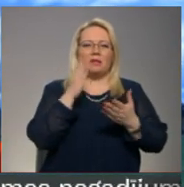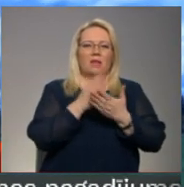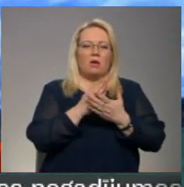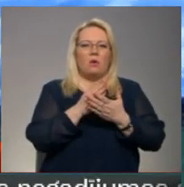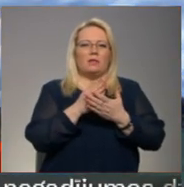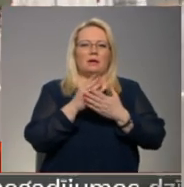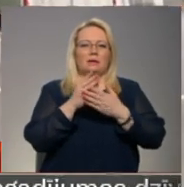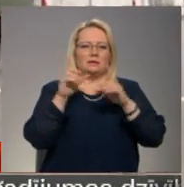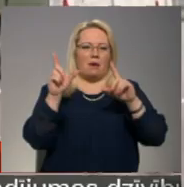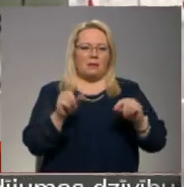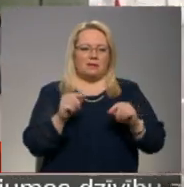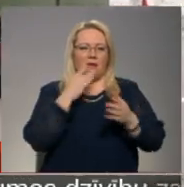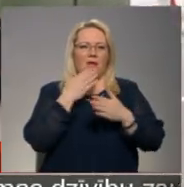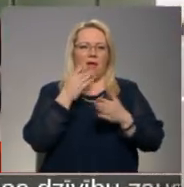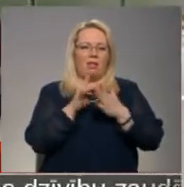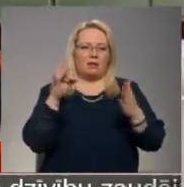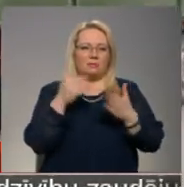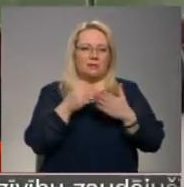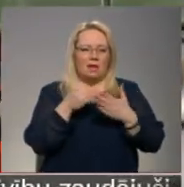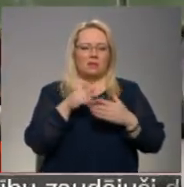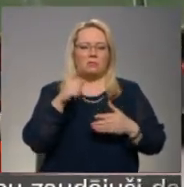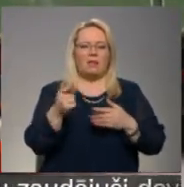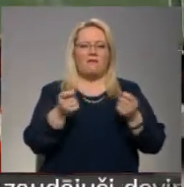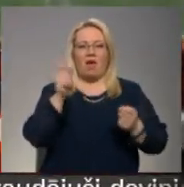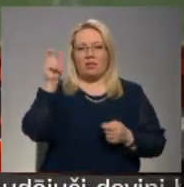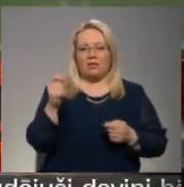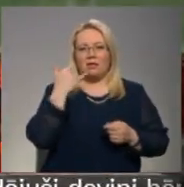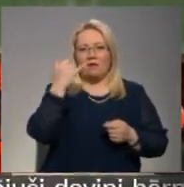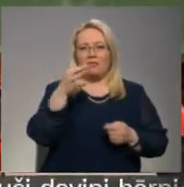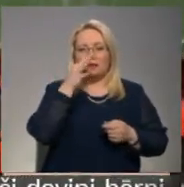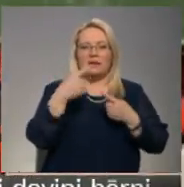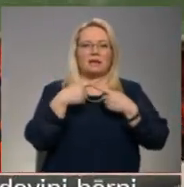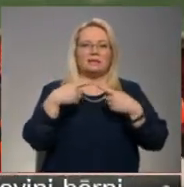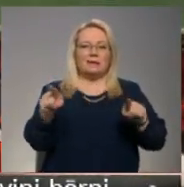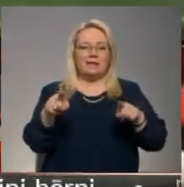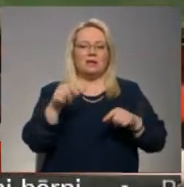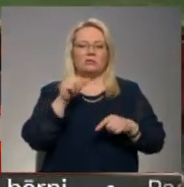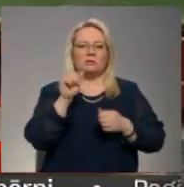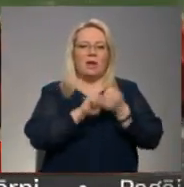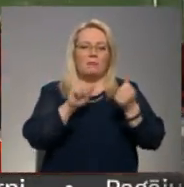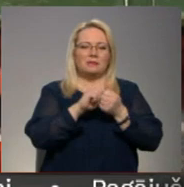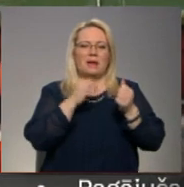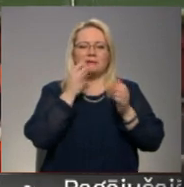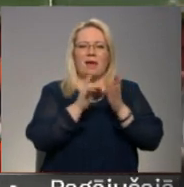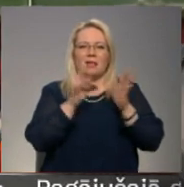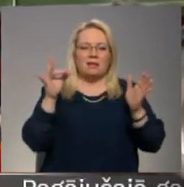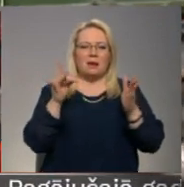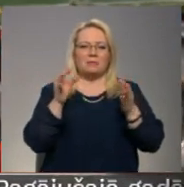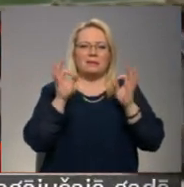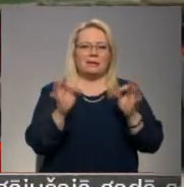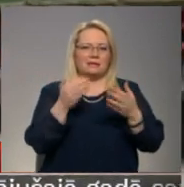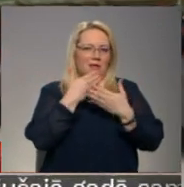samaznātas. Kolperatīva Latvijas vadītājs telefons ar nācīst, ka citas alternatīvas zaļās enerģijas iegūšanai īsti